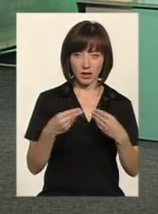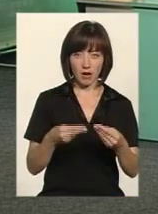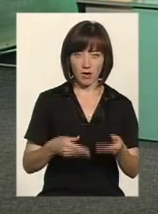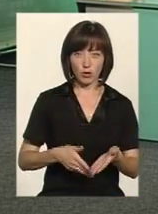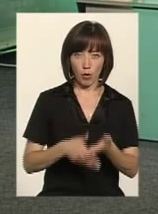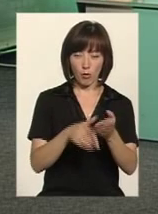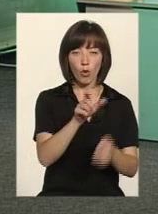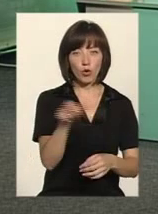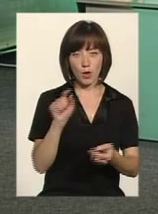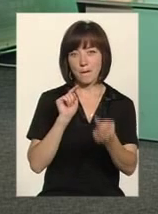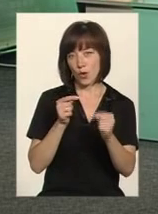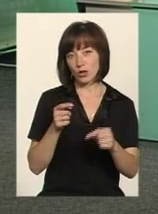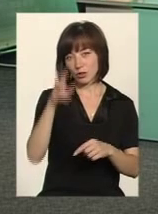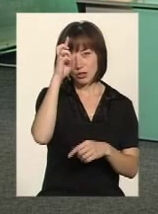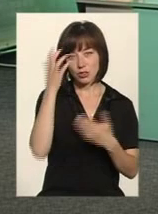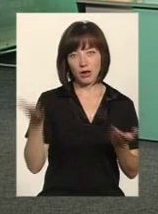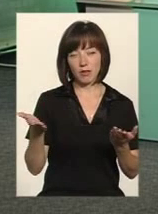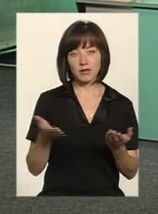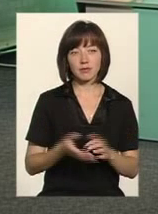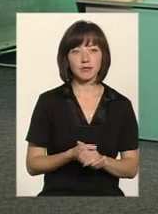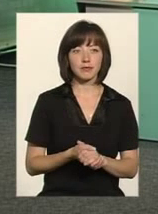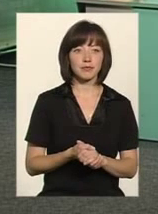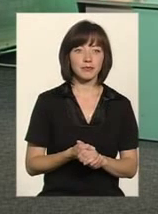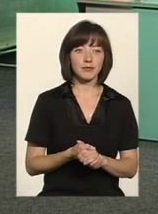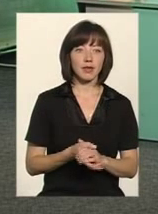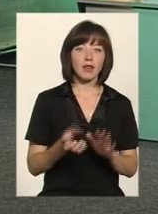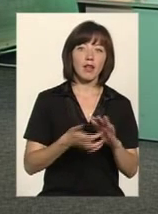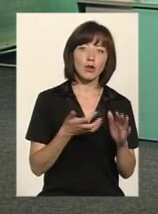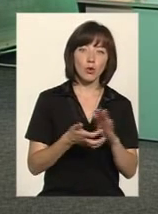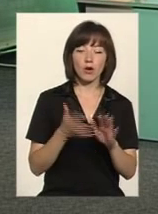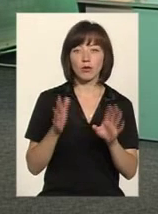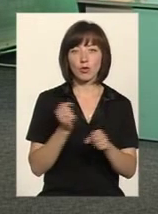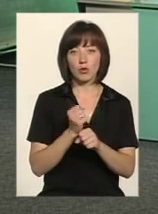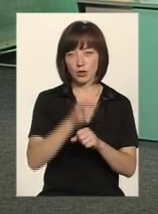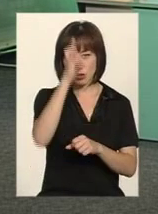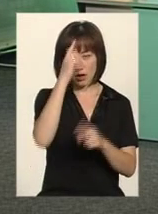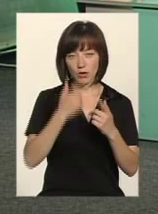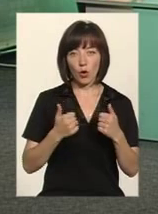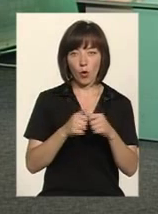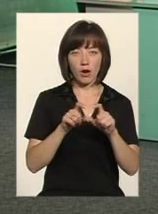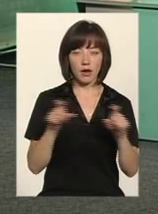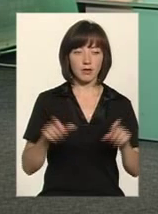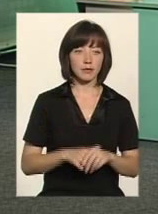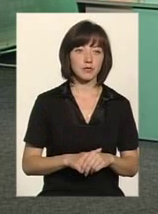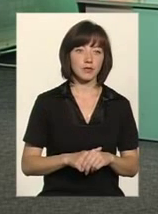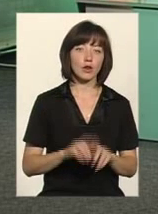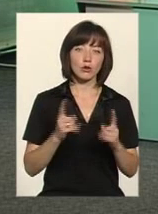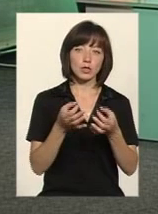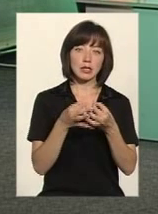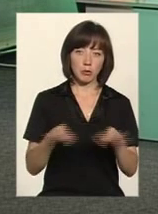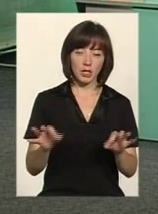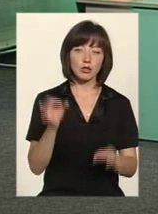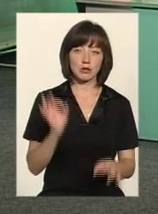проти держави. Тобто, проти яких речей, скажімо, недоліків, які в роботі державних органів. Я зрозуміла. Дуже демократично і дуже